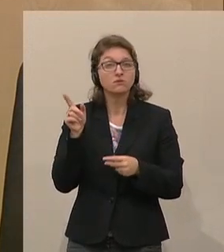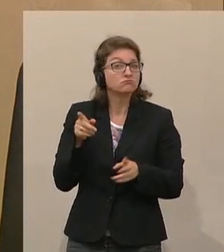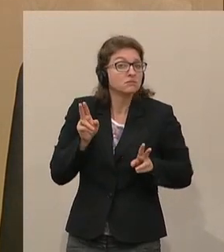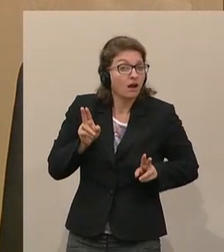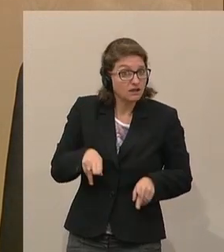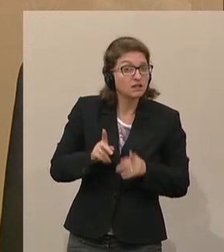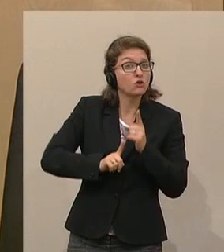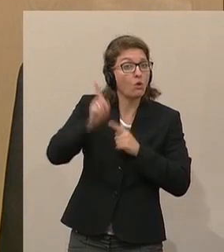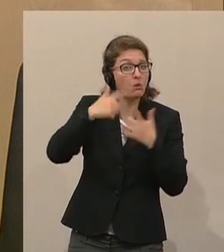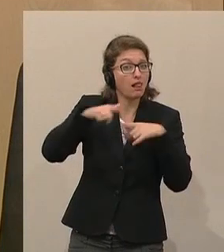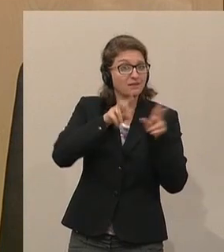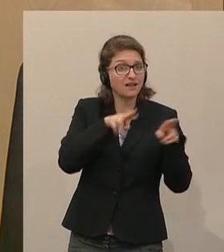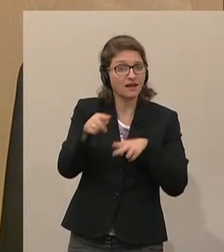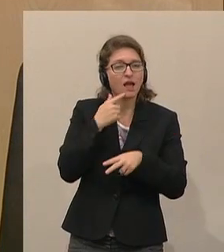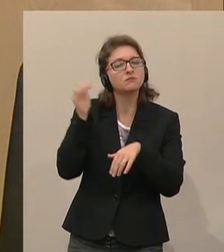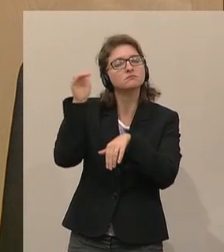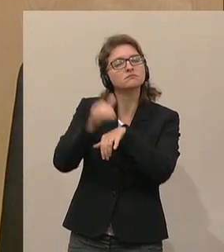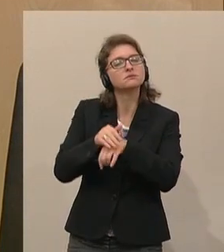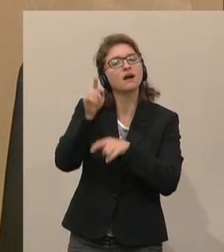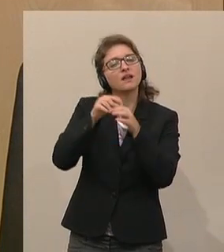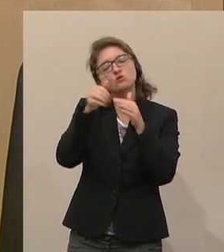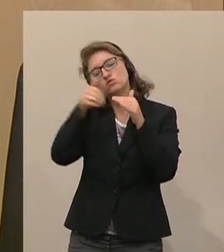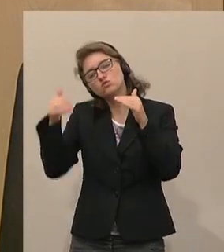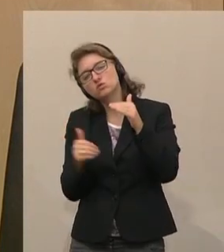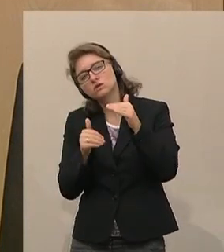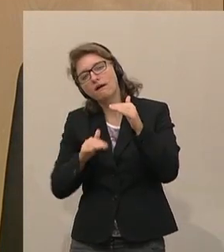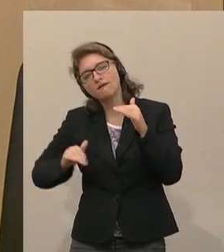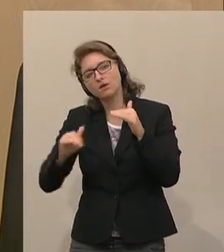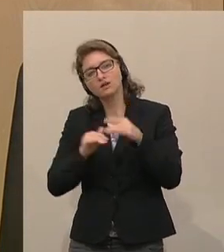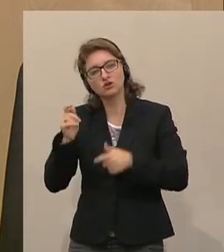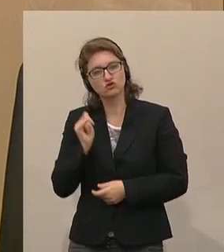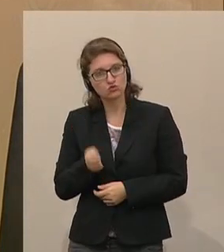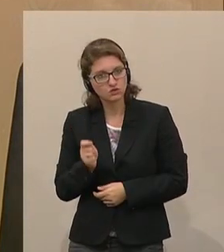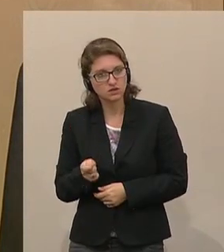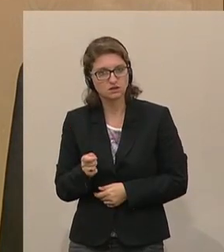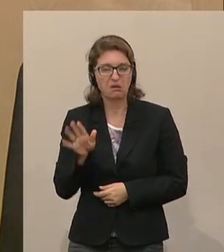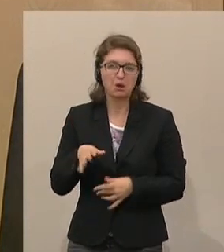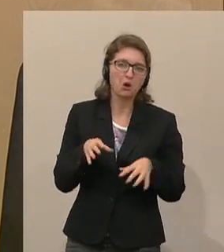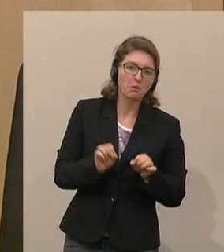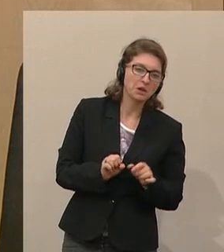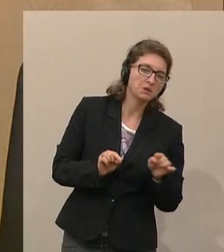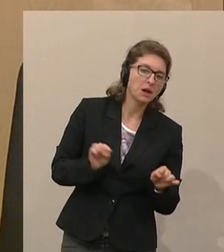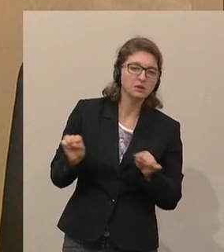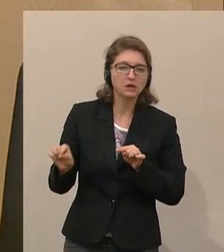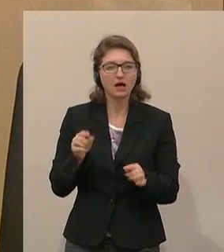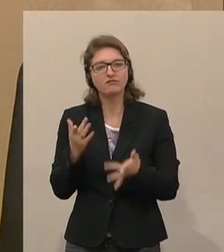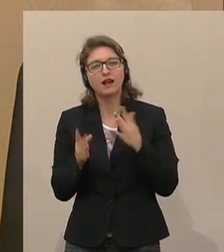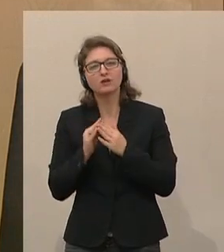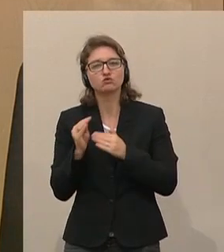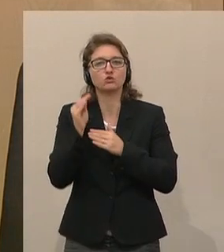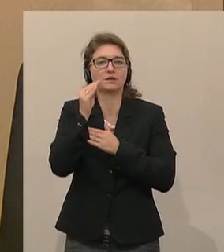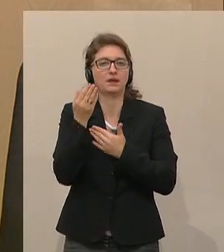richtig, wenn das Oberlandesgericht feststellt, dass die untergeordnete Justiz in ihrer Kompetenz da oder dort vielleicht überschissend